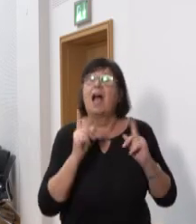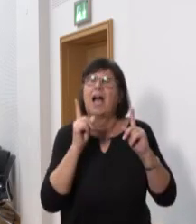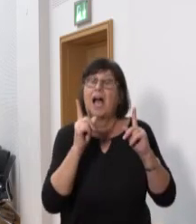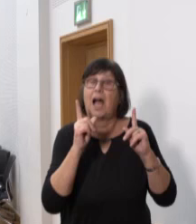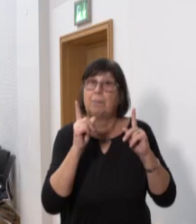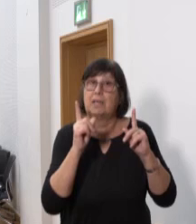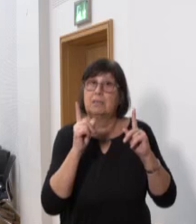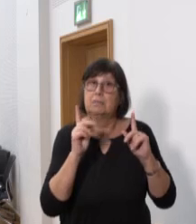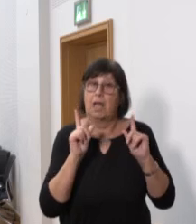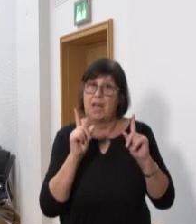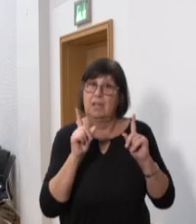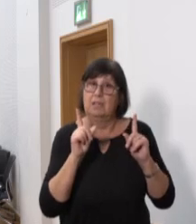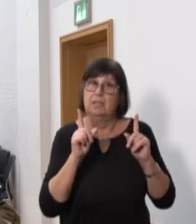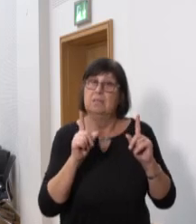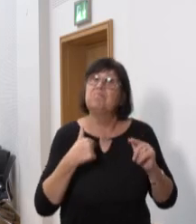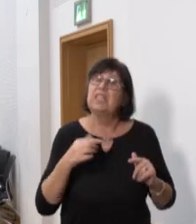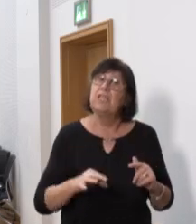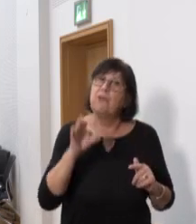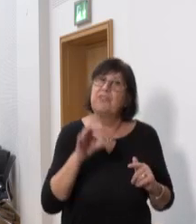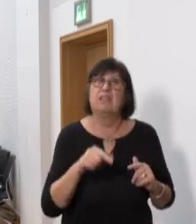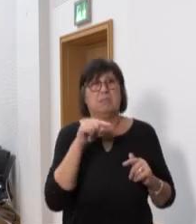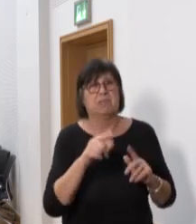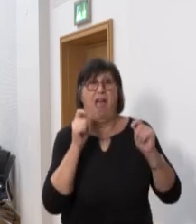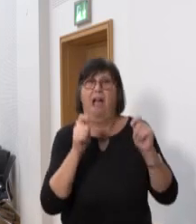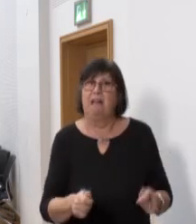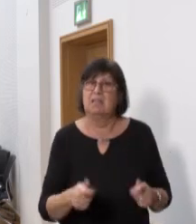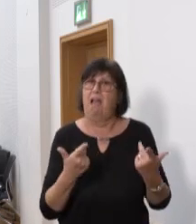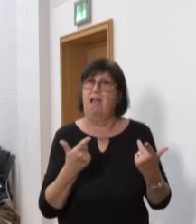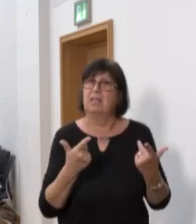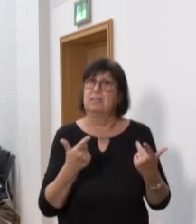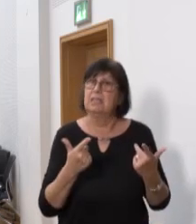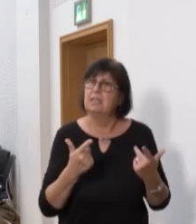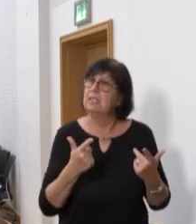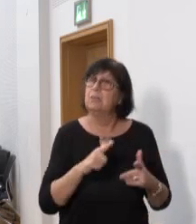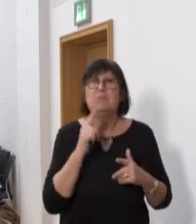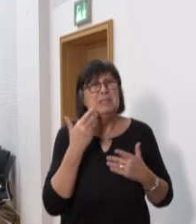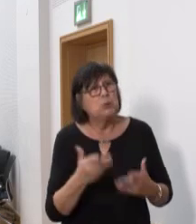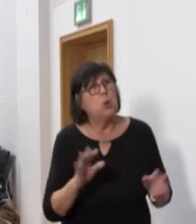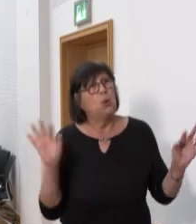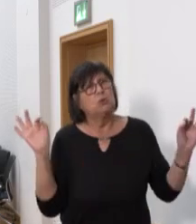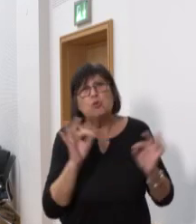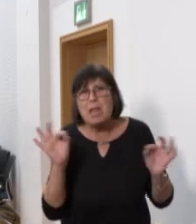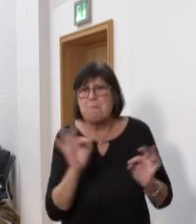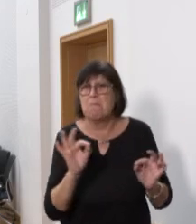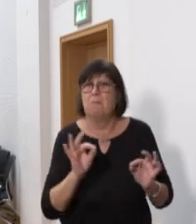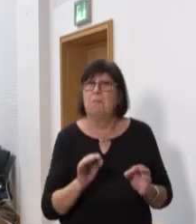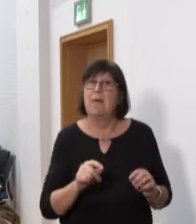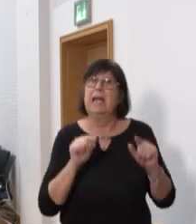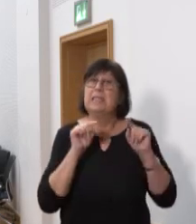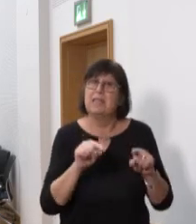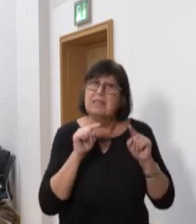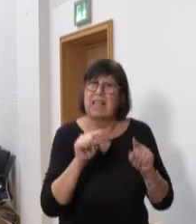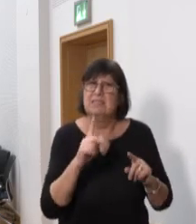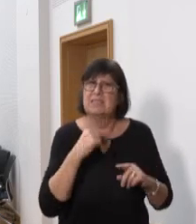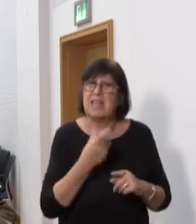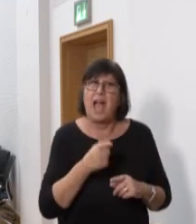ich finde, dieser Antrag ist eine solche Ungeheuerlichkeit, dass er als das benannt werden